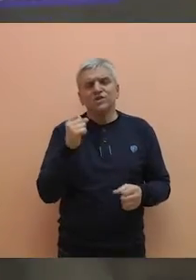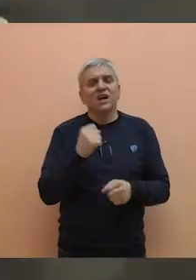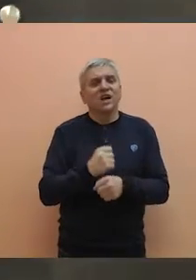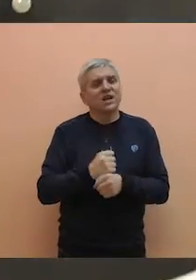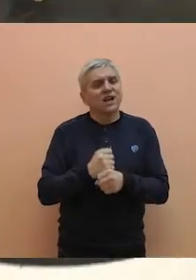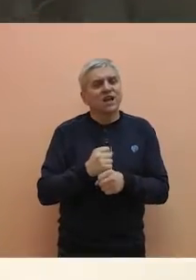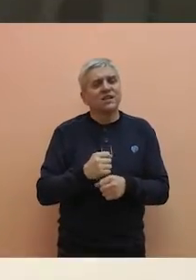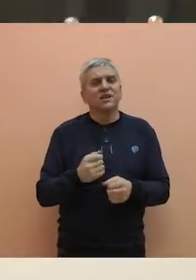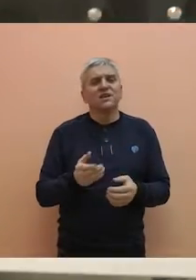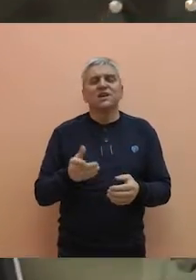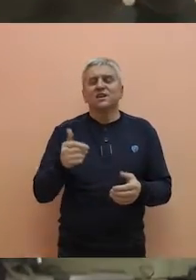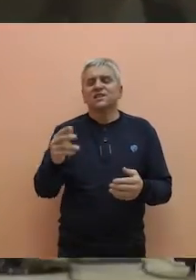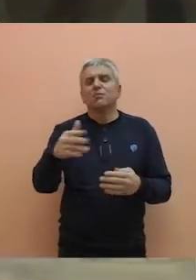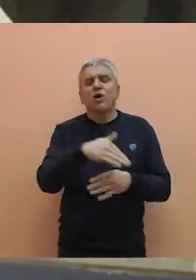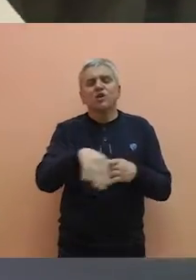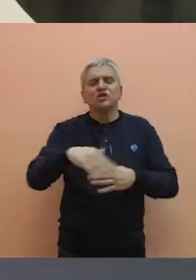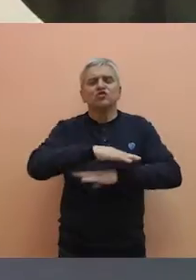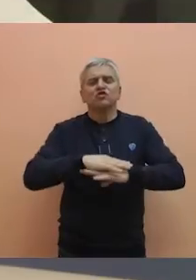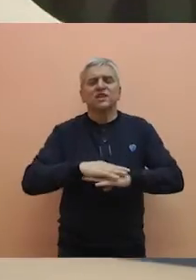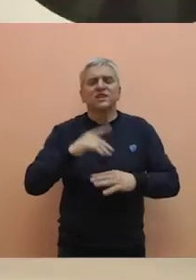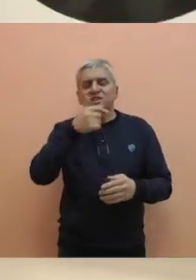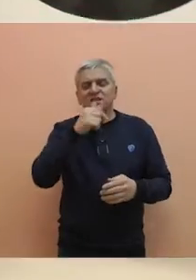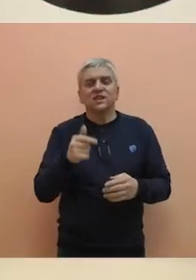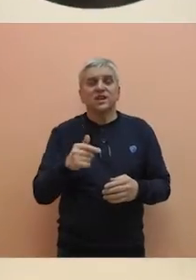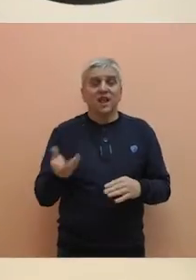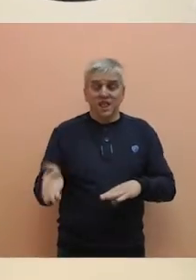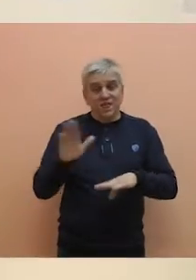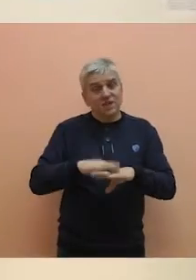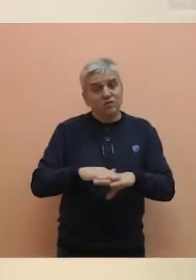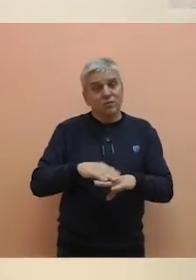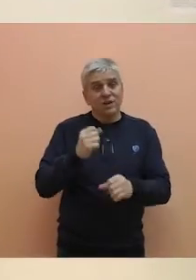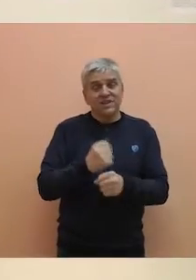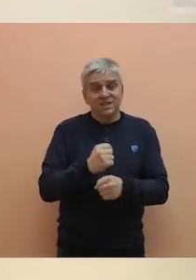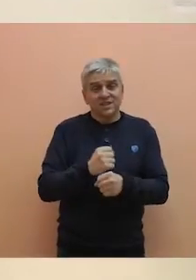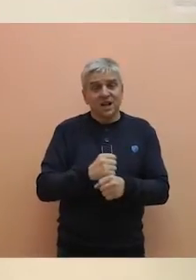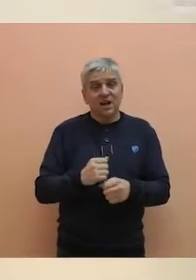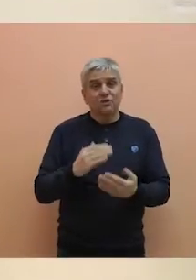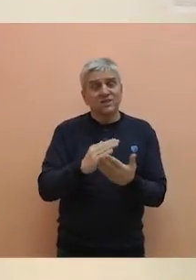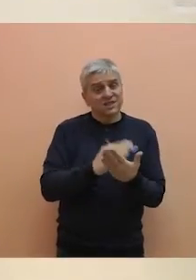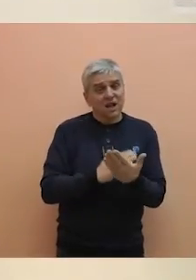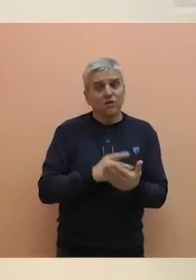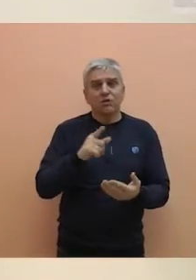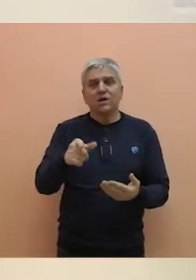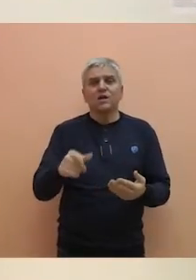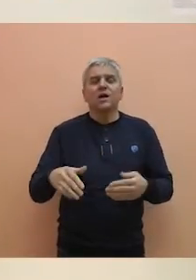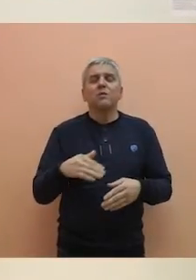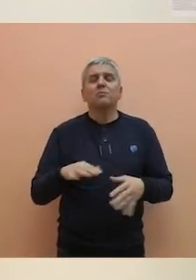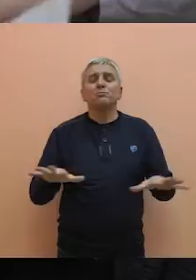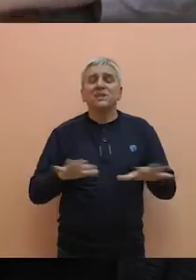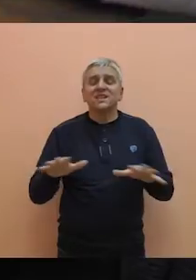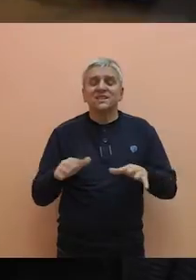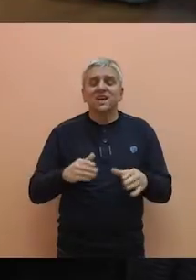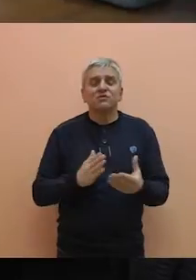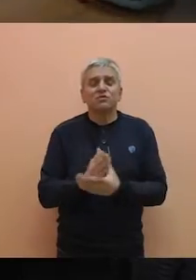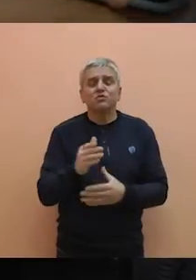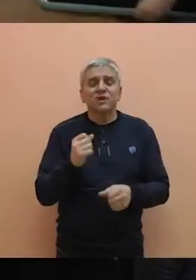rada i efikasnosti pre svega šalterskih službenika. Nakon stupanja na snagu novih zakonskih odredbi o radu Ministarstva unutrašnjih poslova,